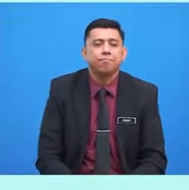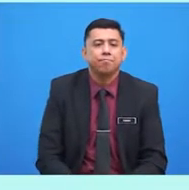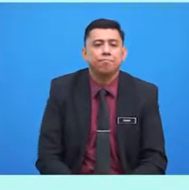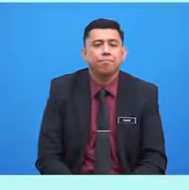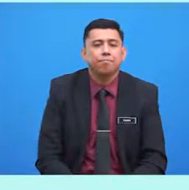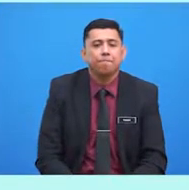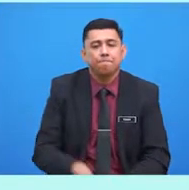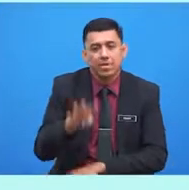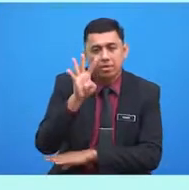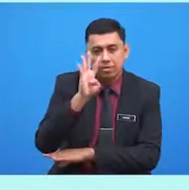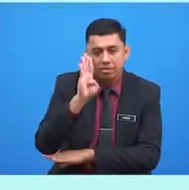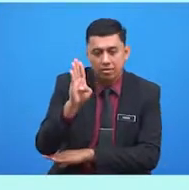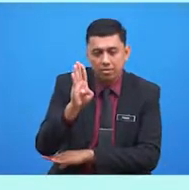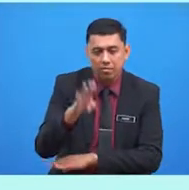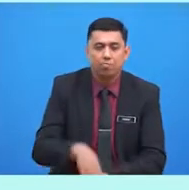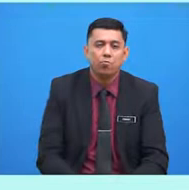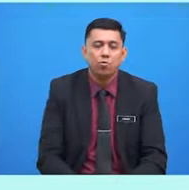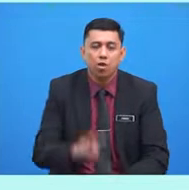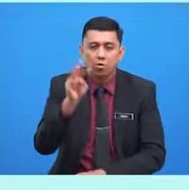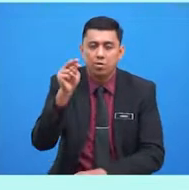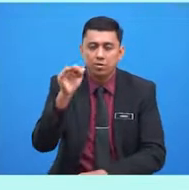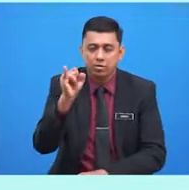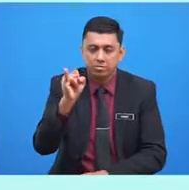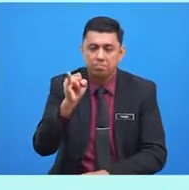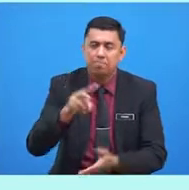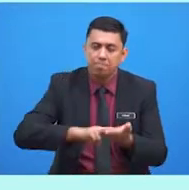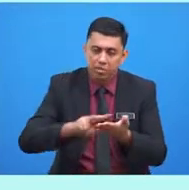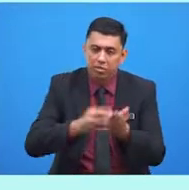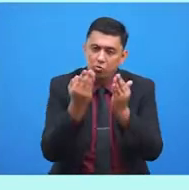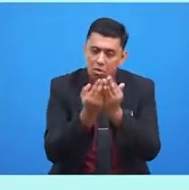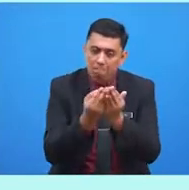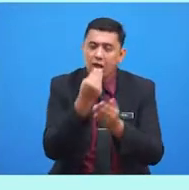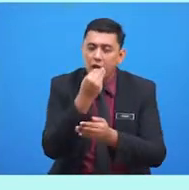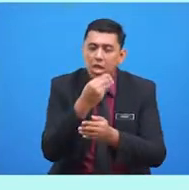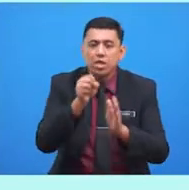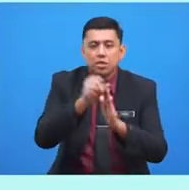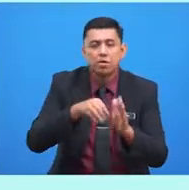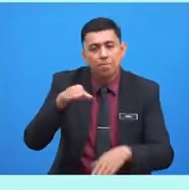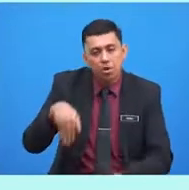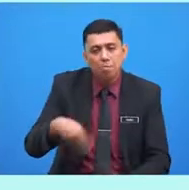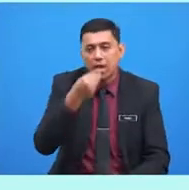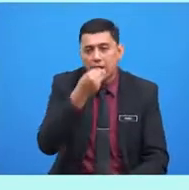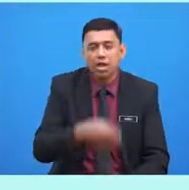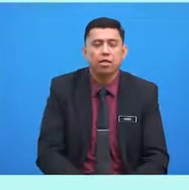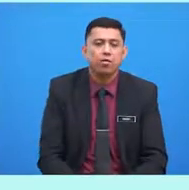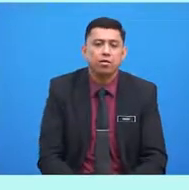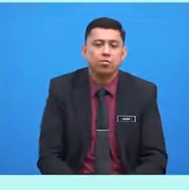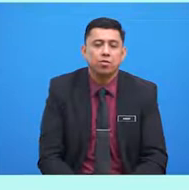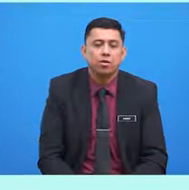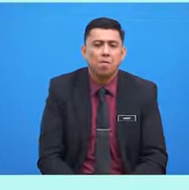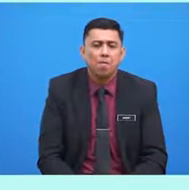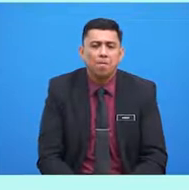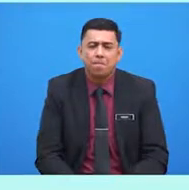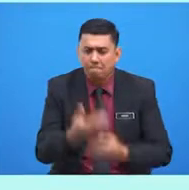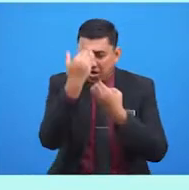Situasi B, Wani dan tamu membaca doa makan sebelum makan. Wani dan tamu